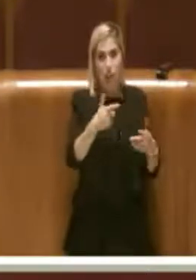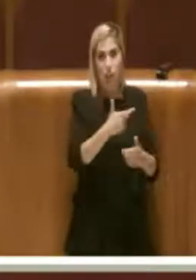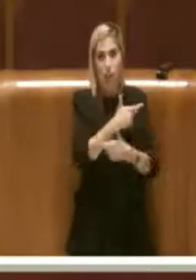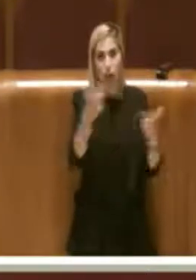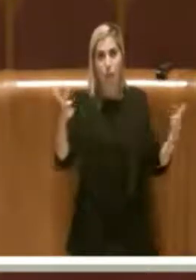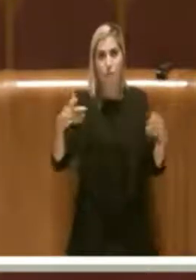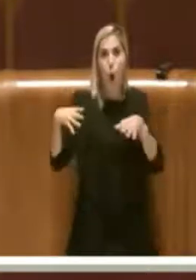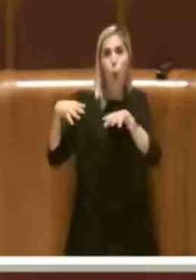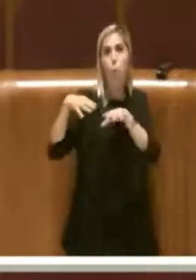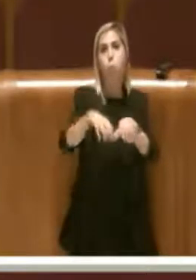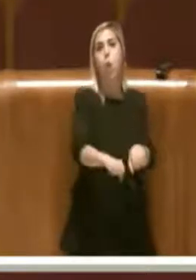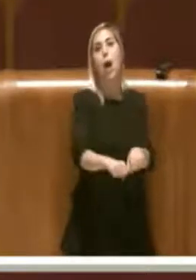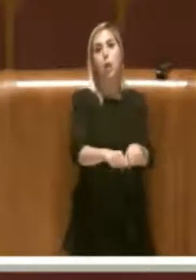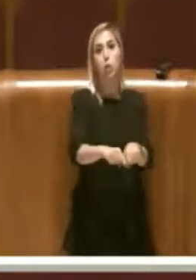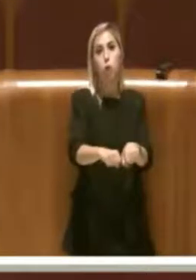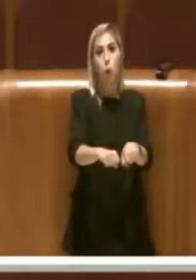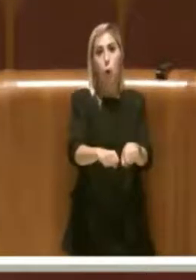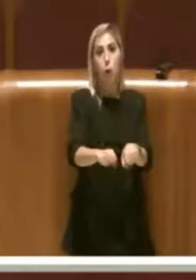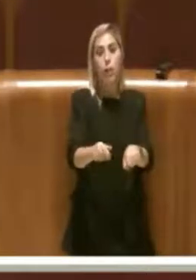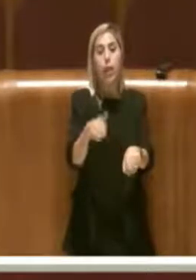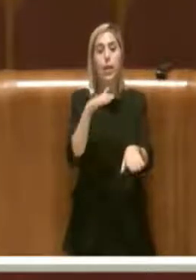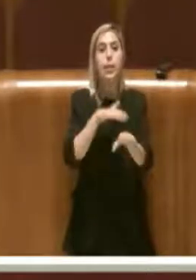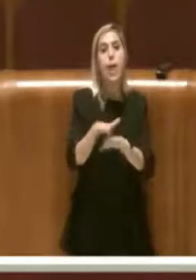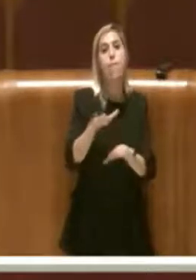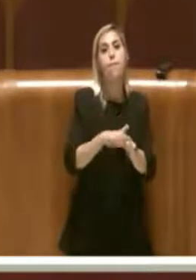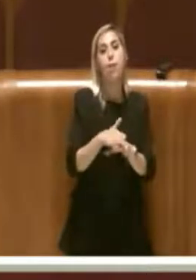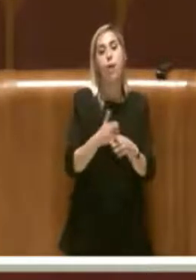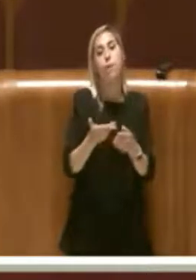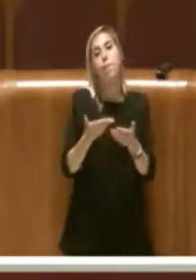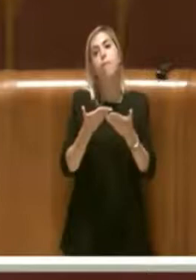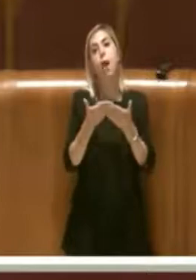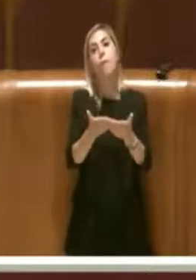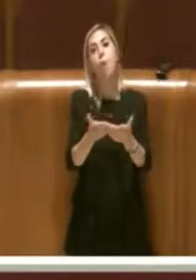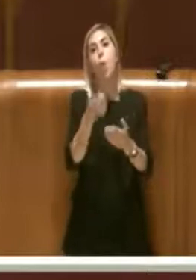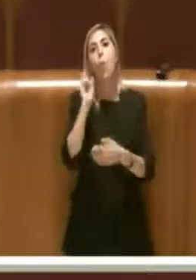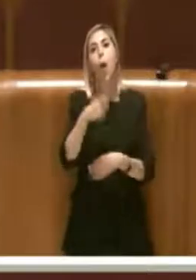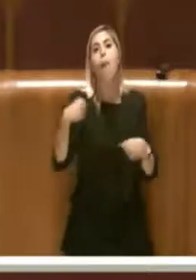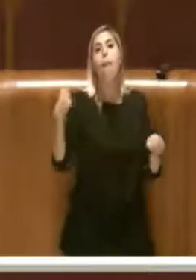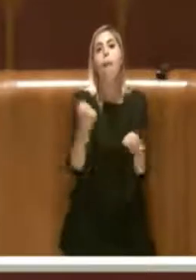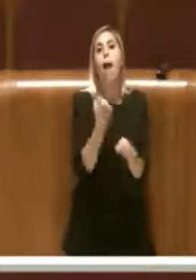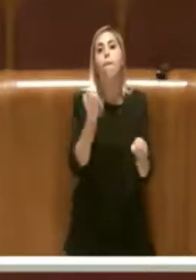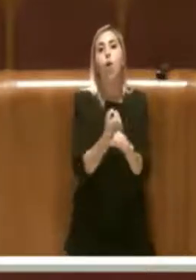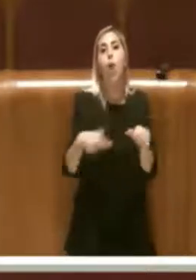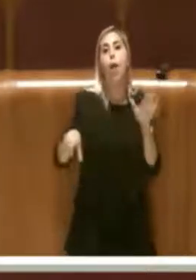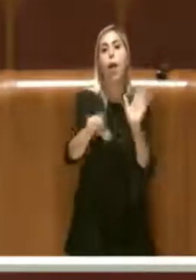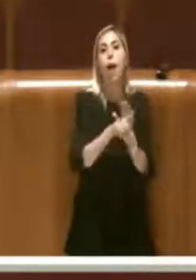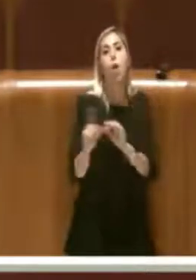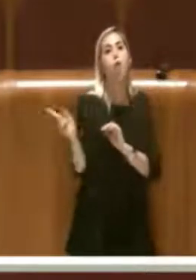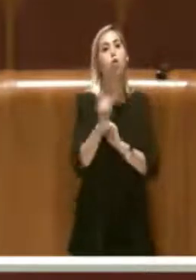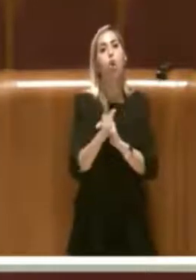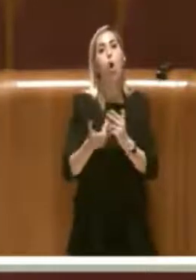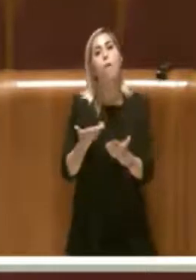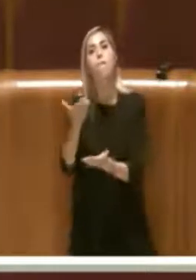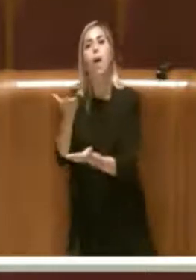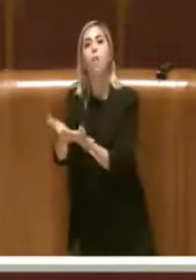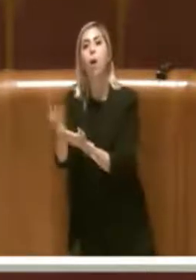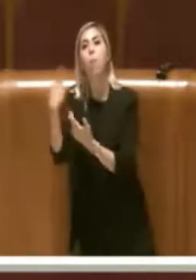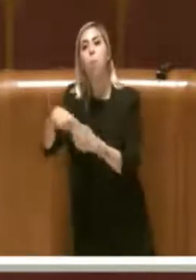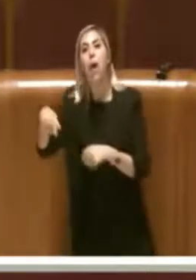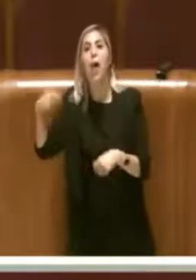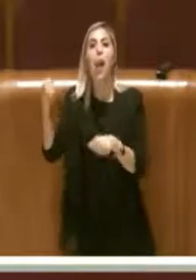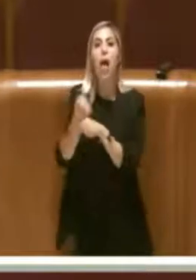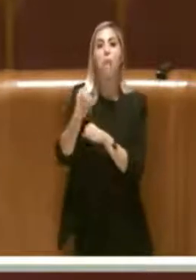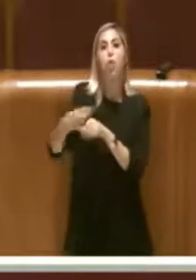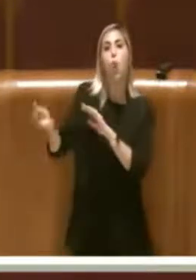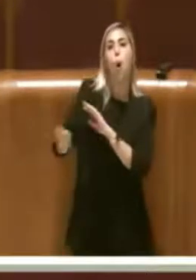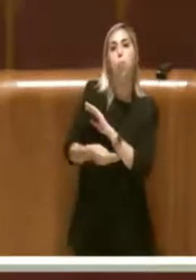'occupazione sarebbe utile favorire il lavoro legale rispetto a quello abusivo. Questa è una mia preoccupazione che